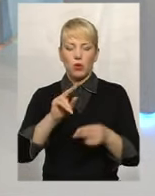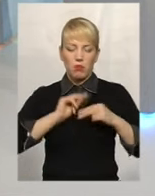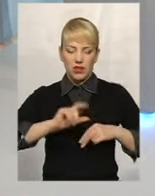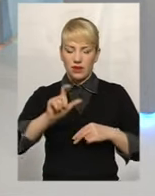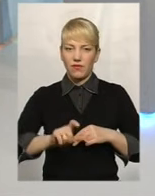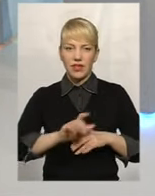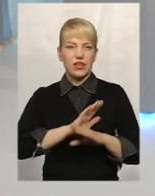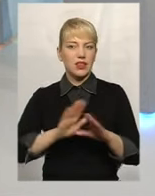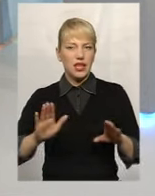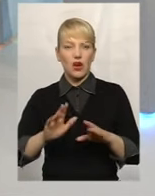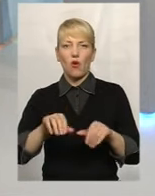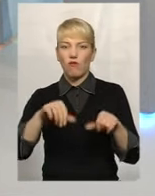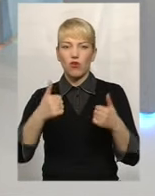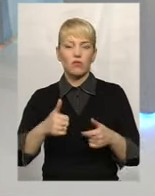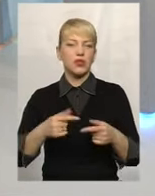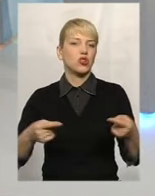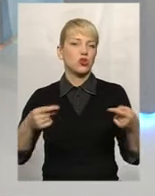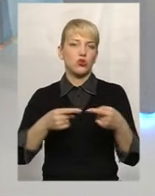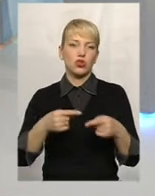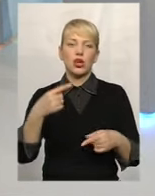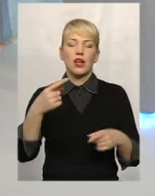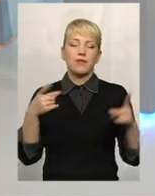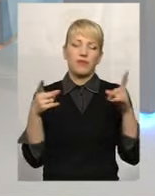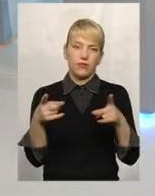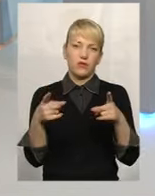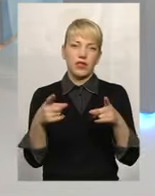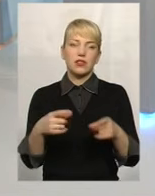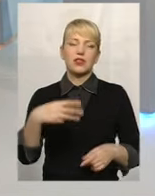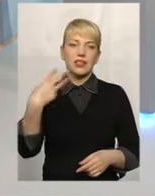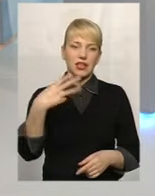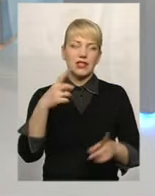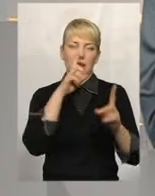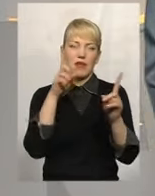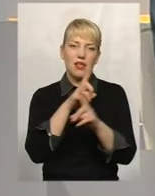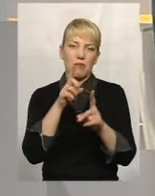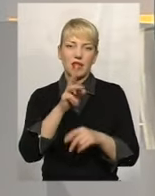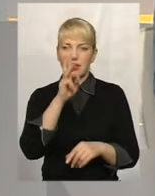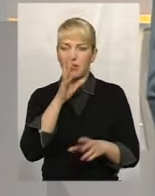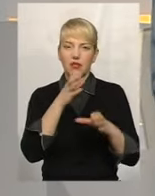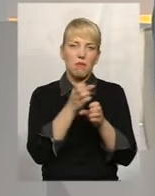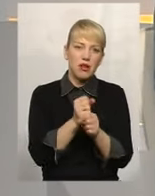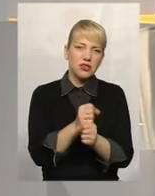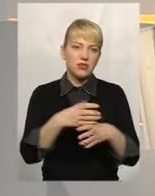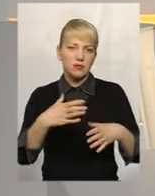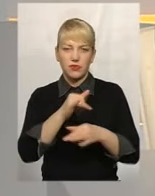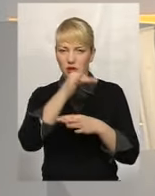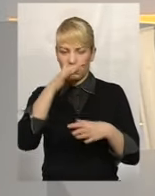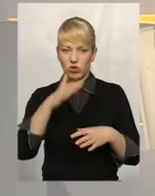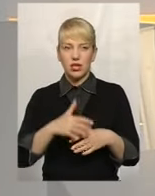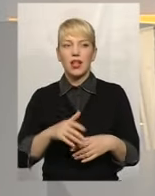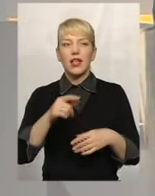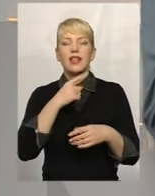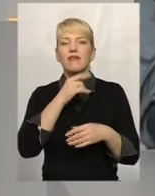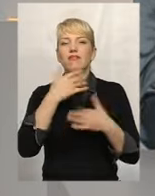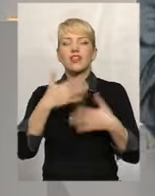сума чітка – 30 мінімальних заробітних плат. Немає від і до є сума. Тобто вже не можна, скажімо, сказати, що інспектор